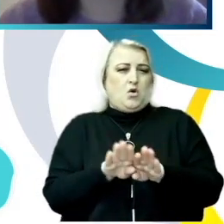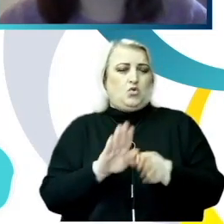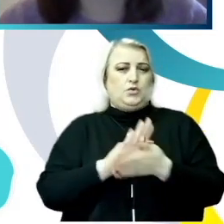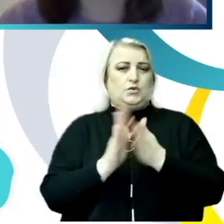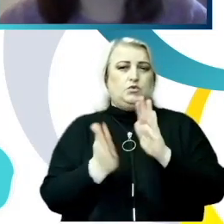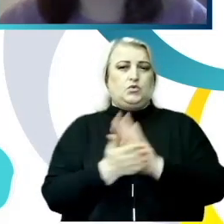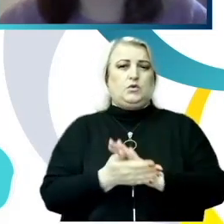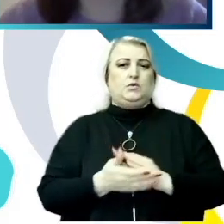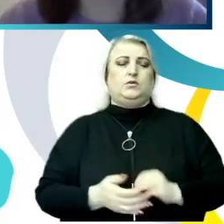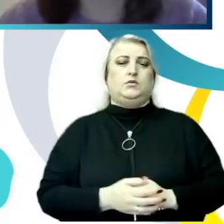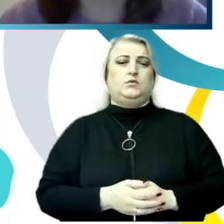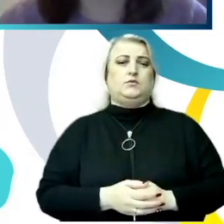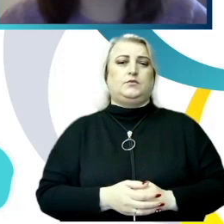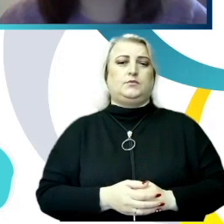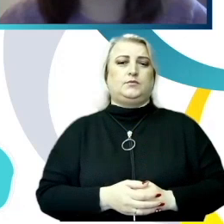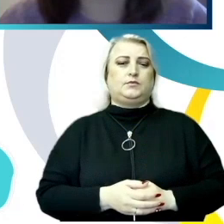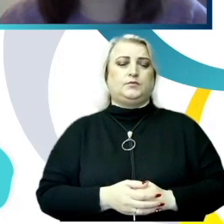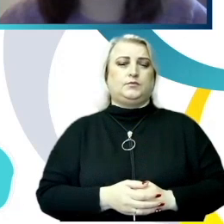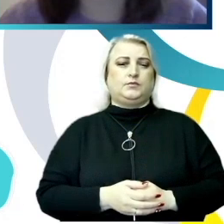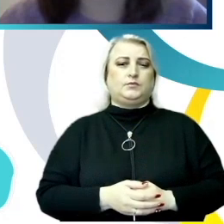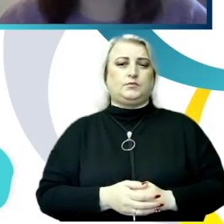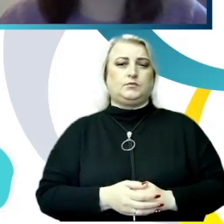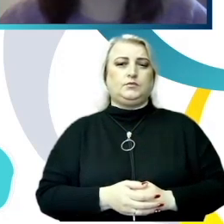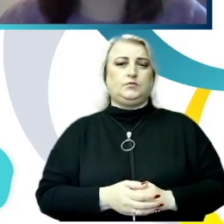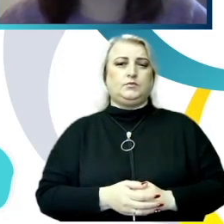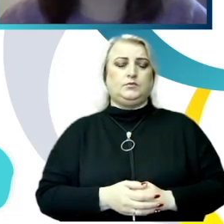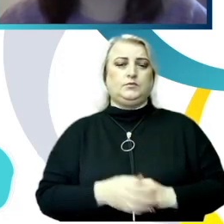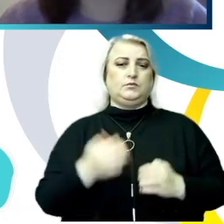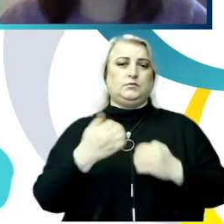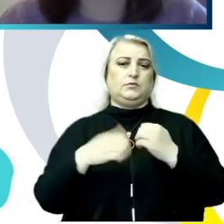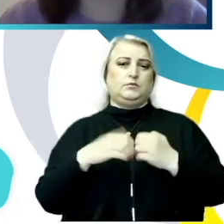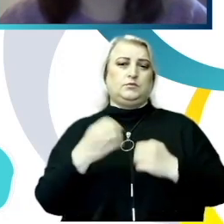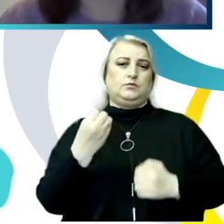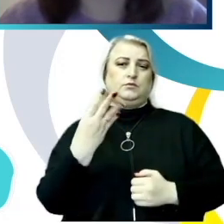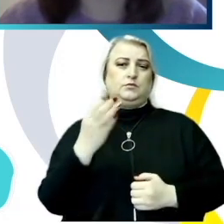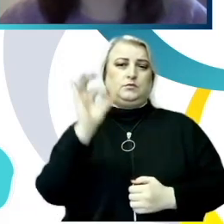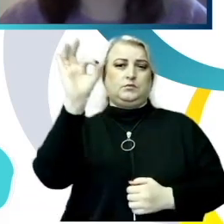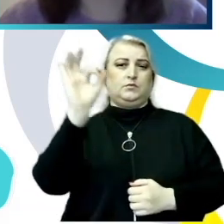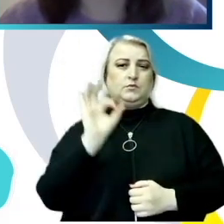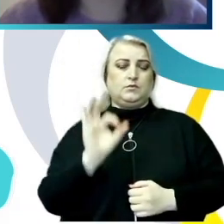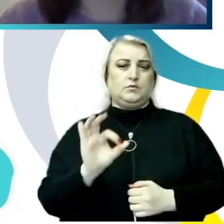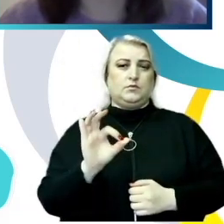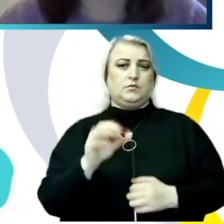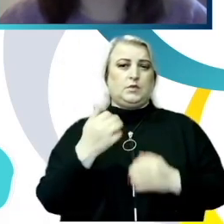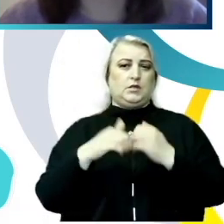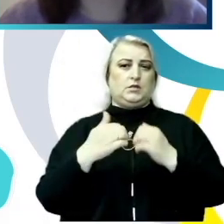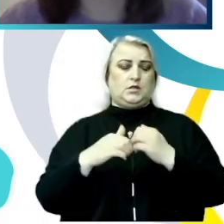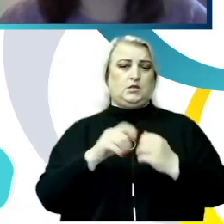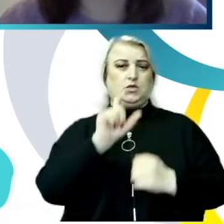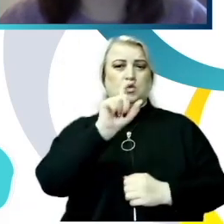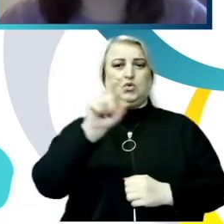dacă și nivelul cazului perceput de siguranță, practic în mediul 14% din respondențe au indicat că practici de